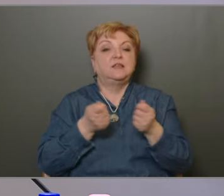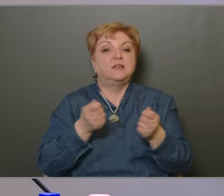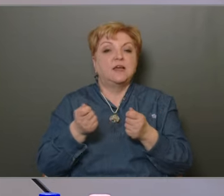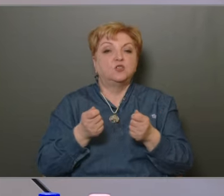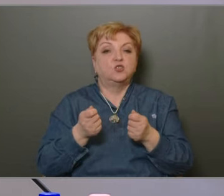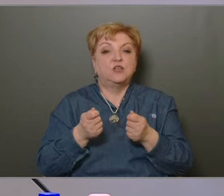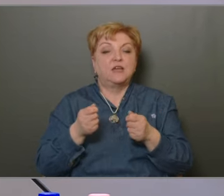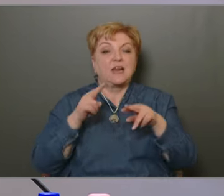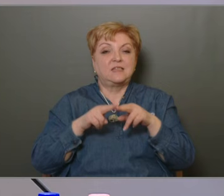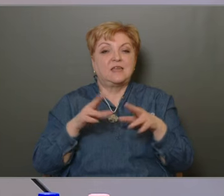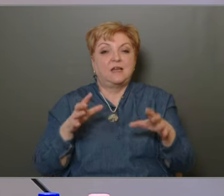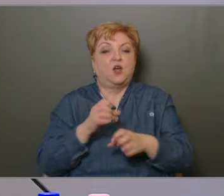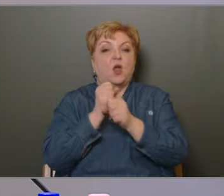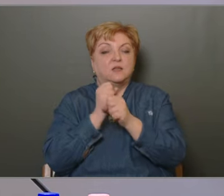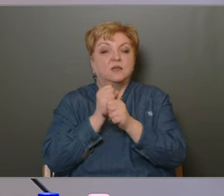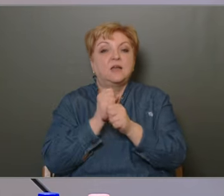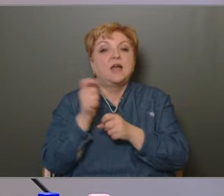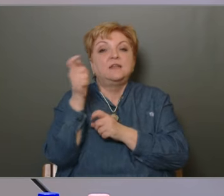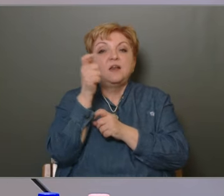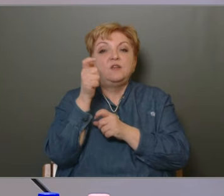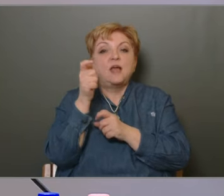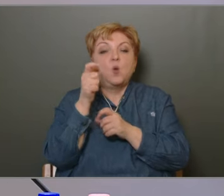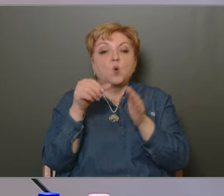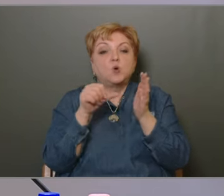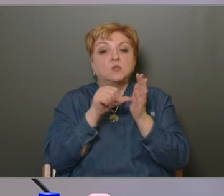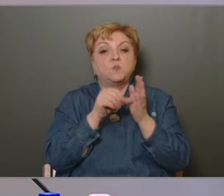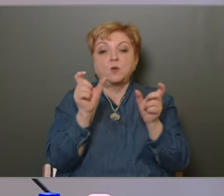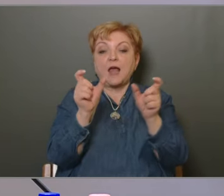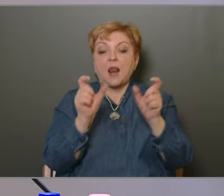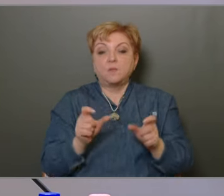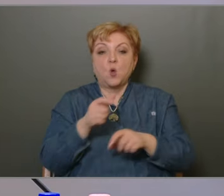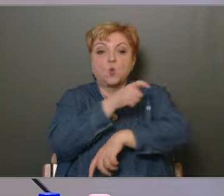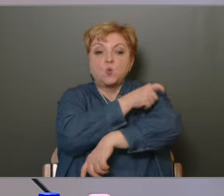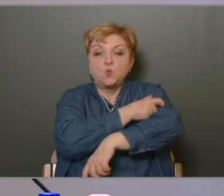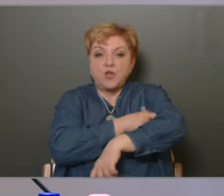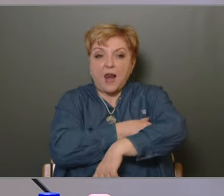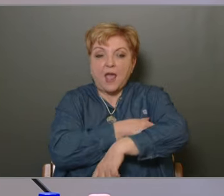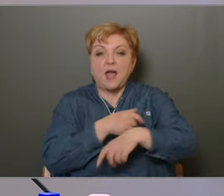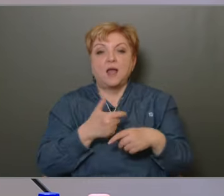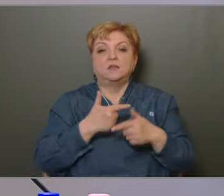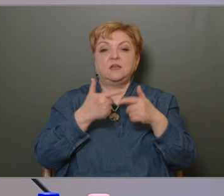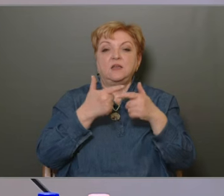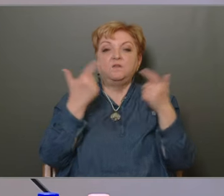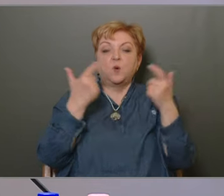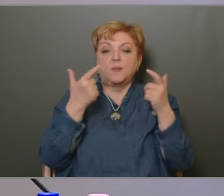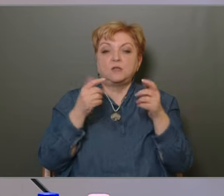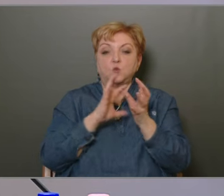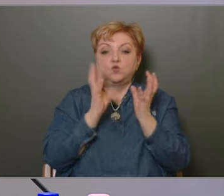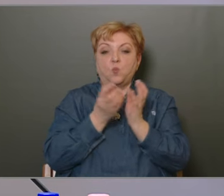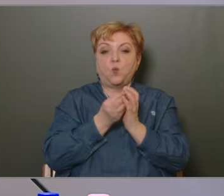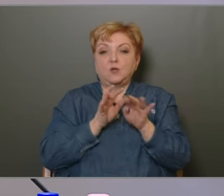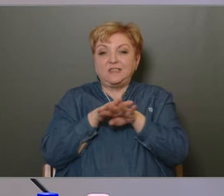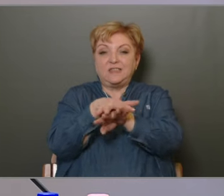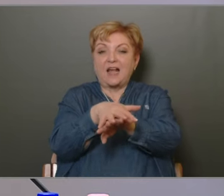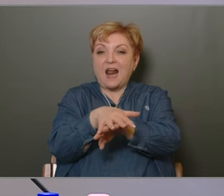kialakítása, a térfigyelőközpont bizonyos elemeinek ügyeleti és információs csoportba való